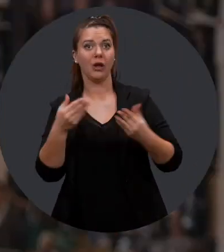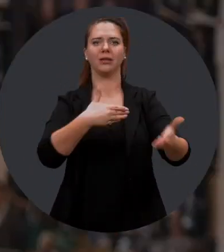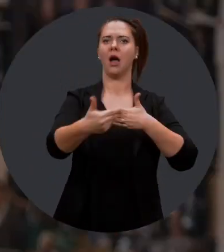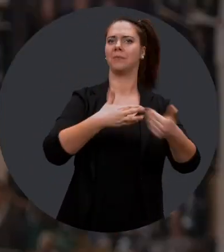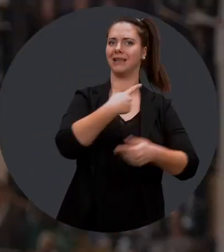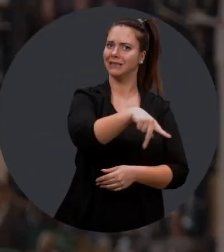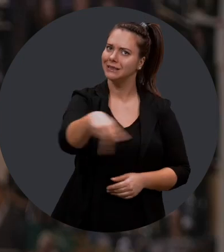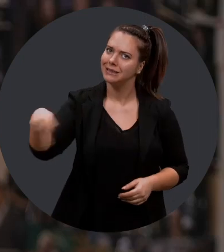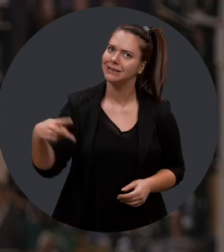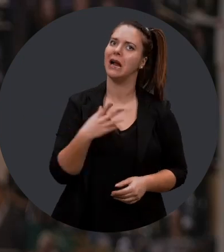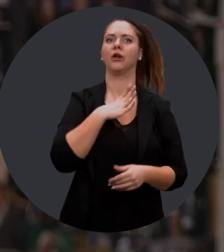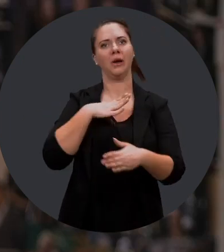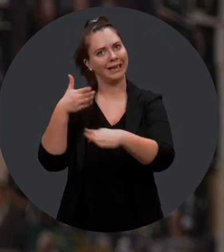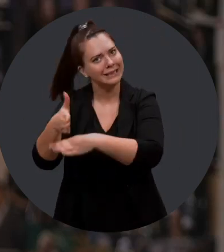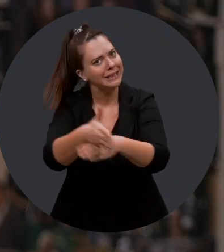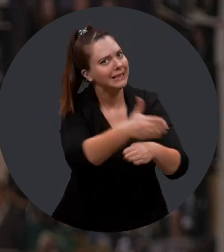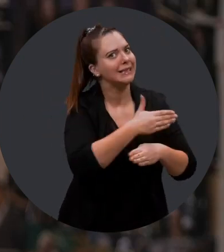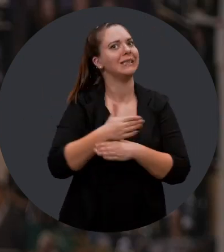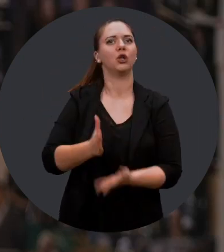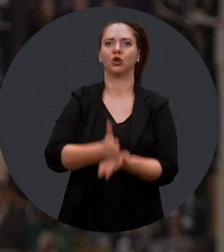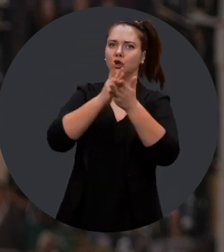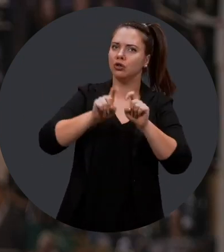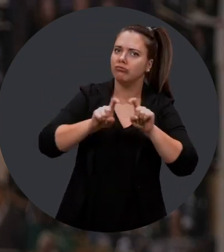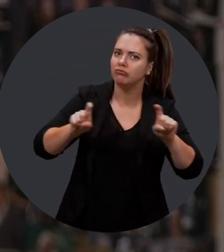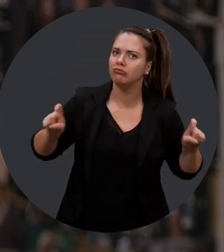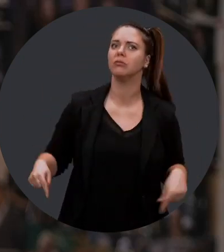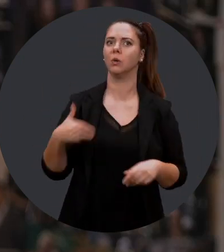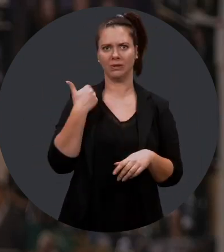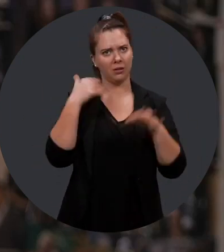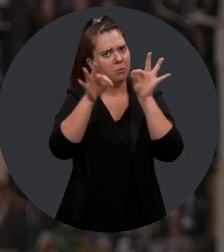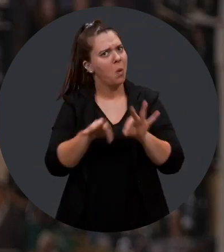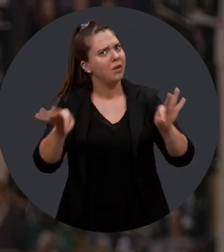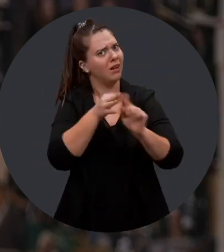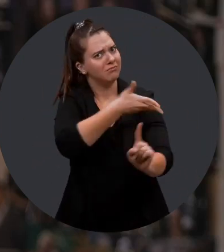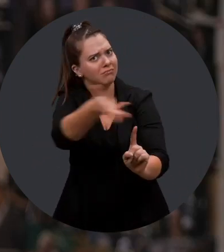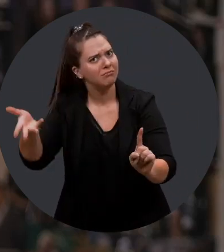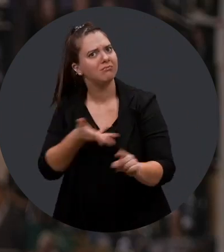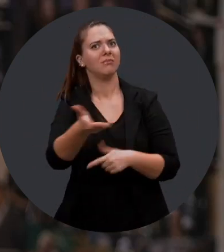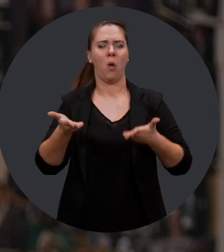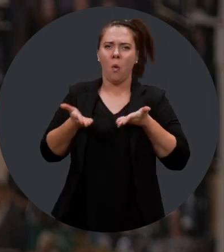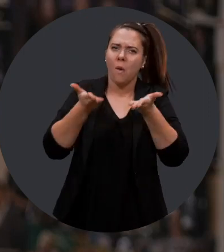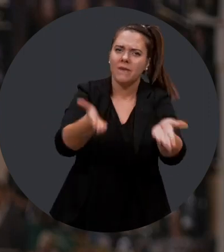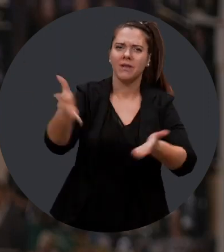permet aux personnes handicapées de prendre leur place, d'avoir accès aux ressources, de jouer un rôle utile, de recevoir